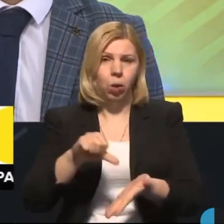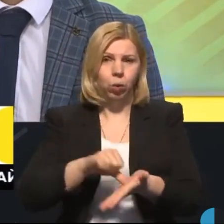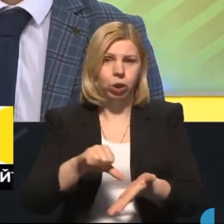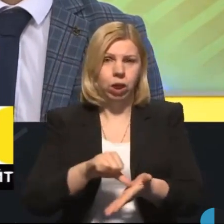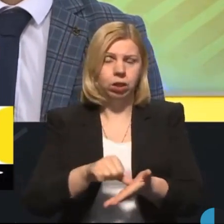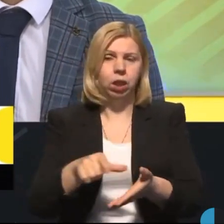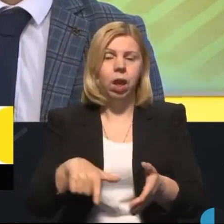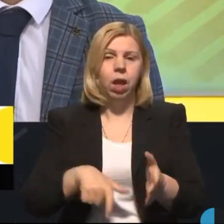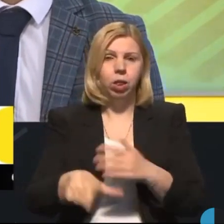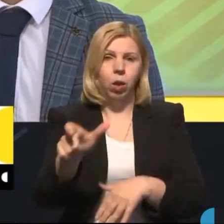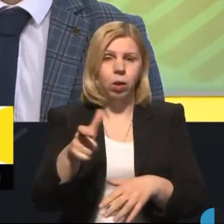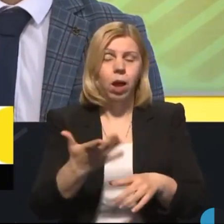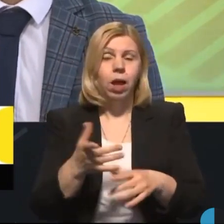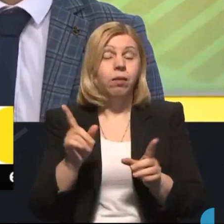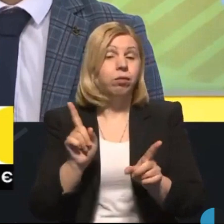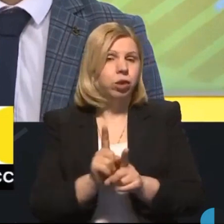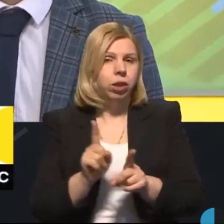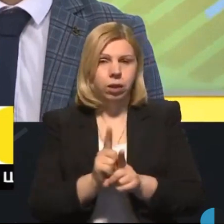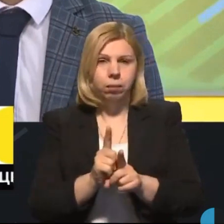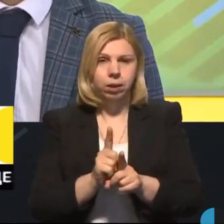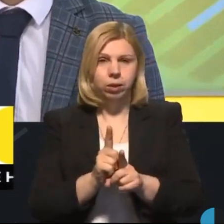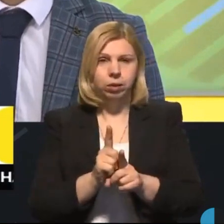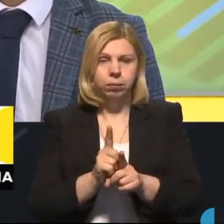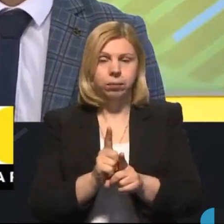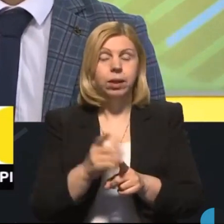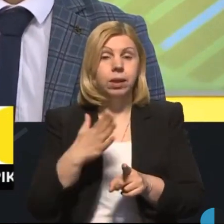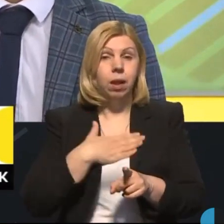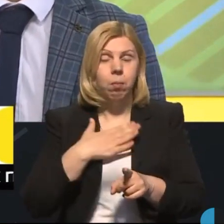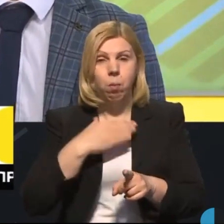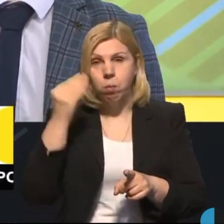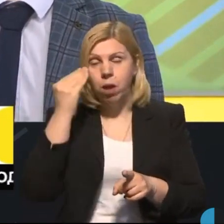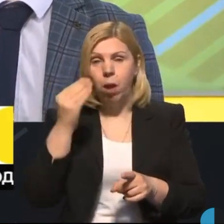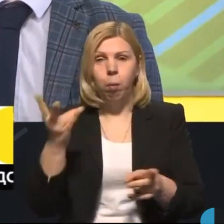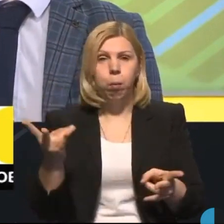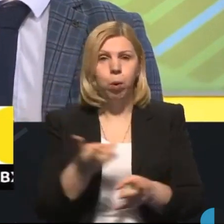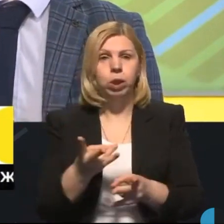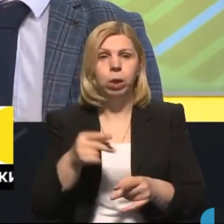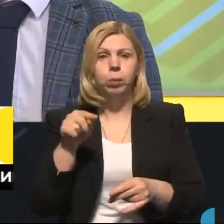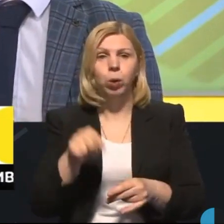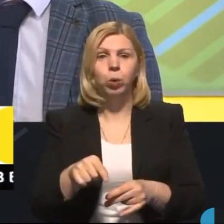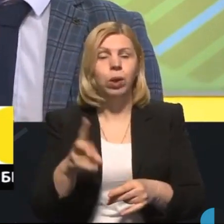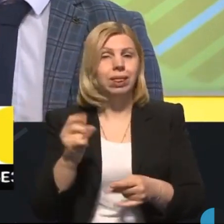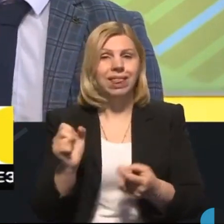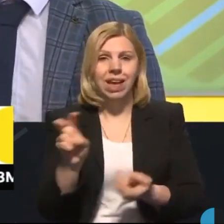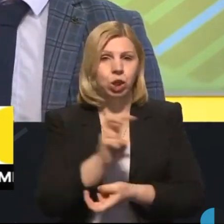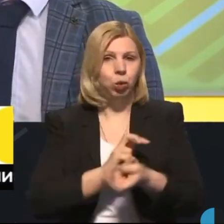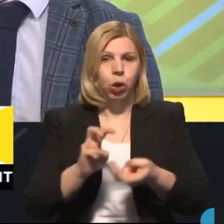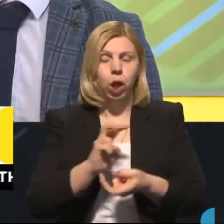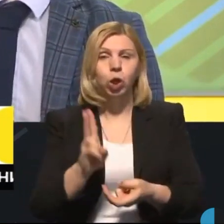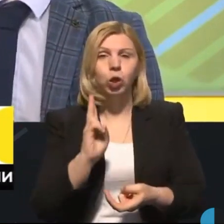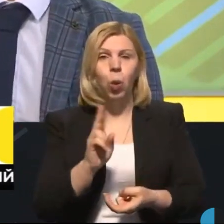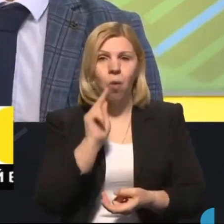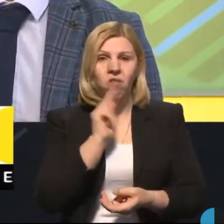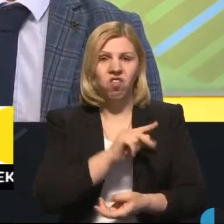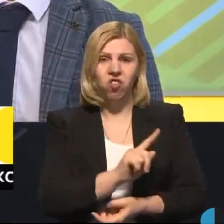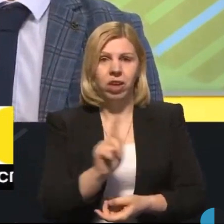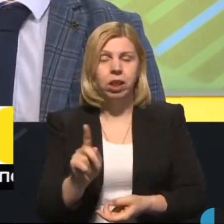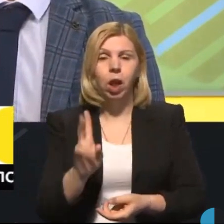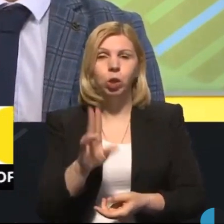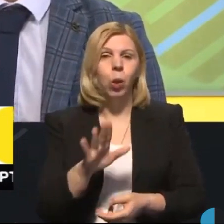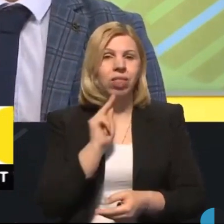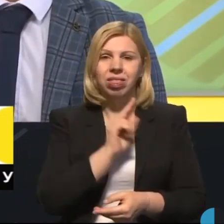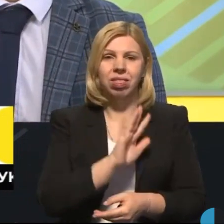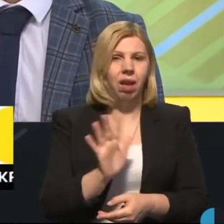дорожнього руху. Тим не менш, на мою думку, потрібно тут не шукати, хто винен, а хто не